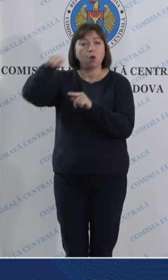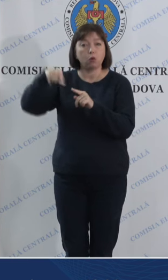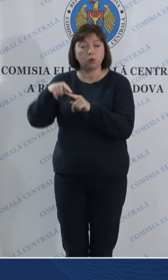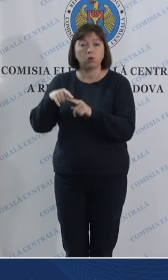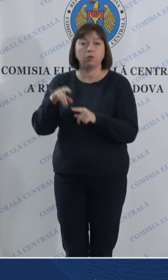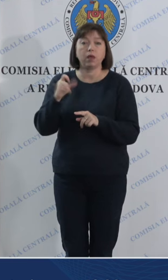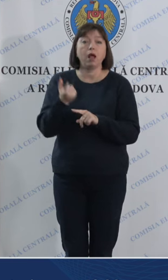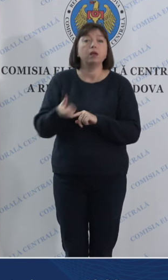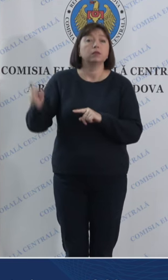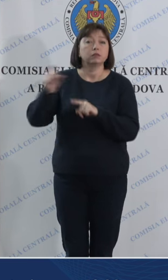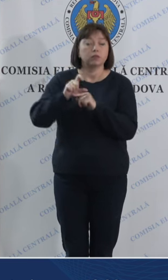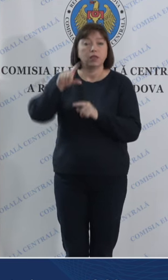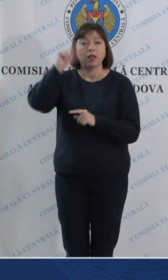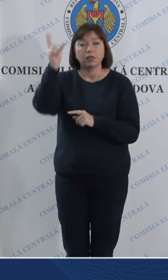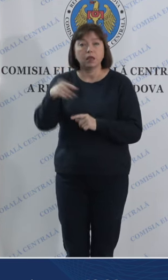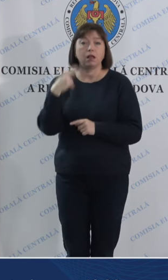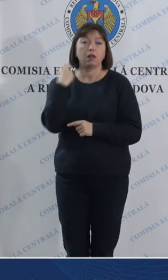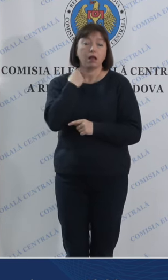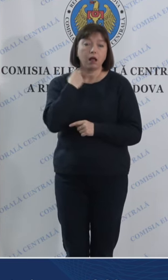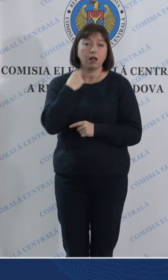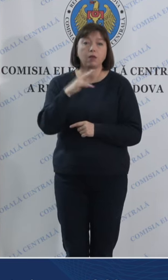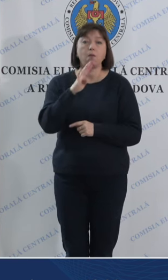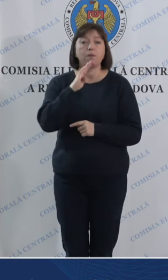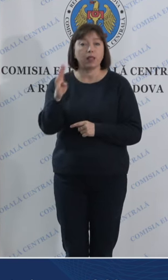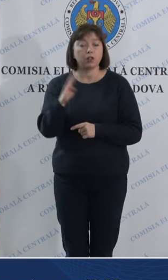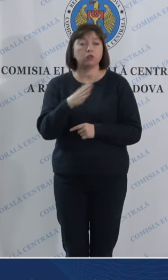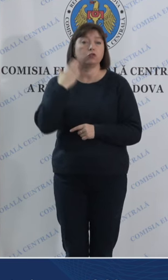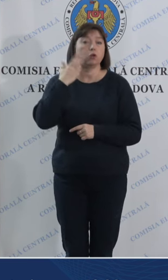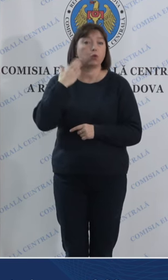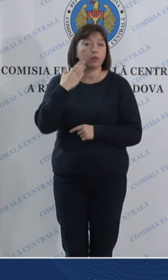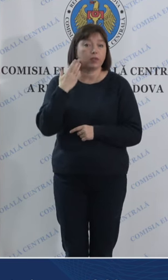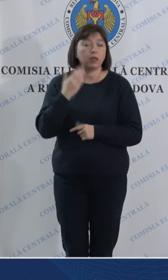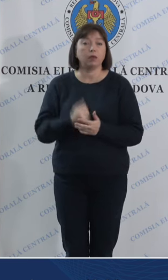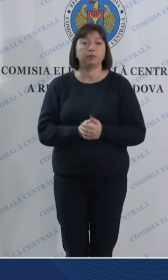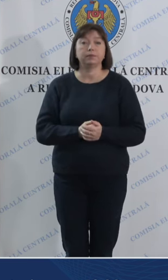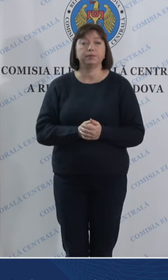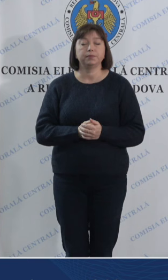în special în Italia, Marea Britanie, Belgia, România,